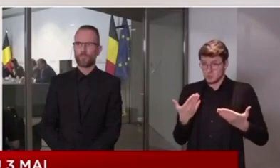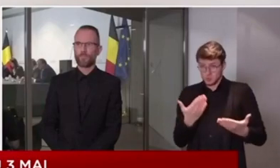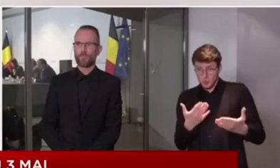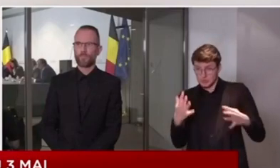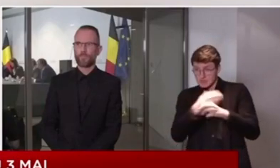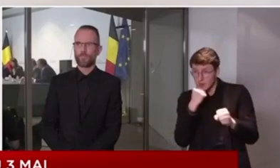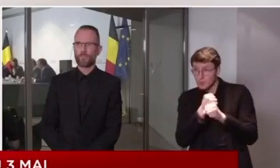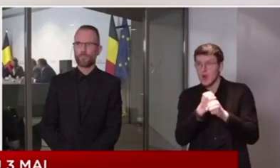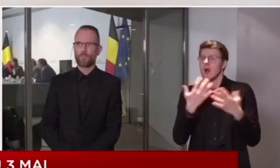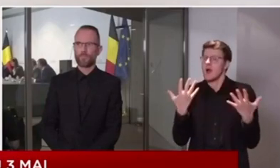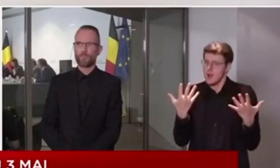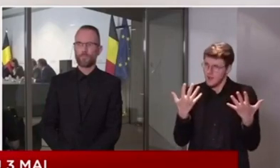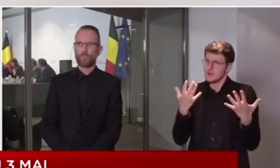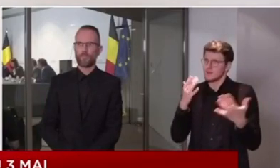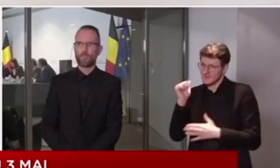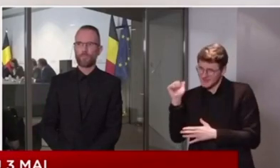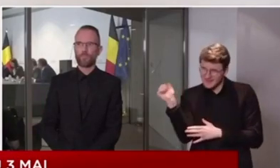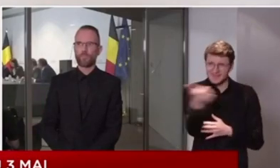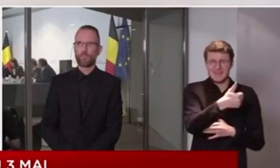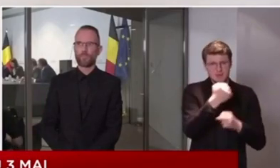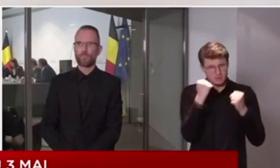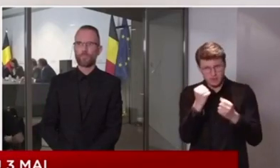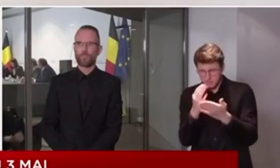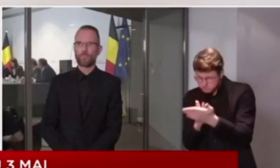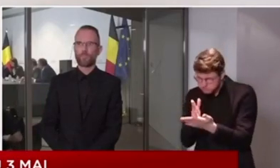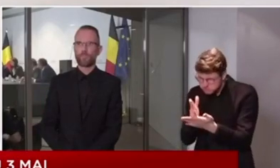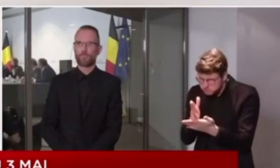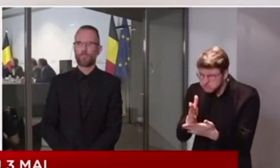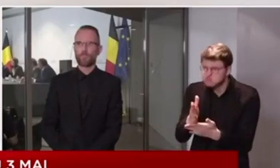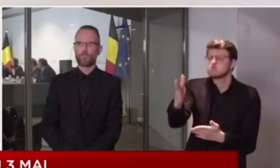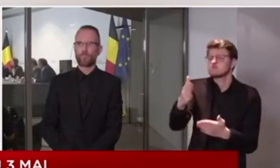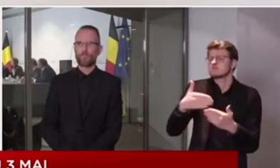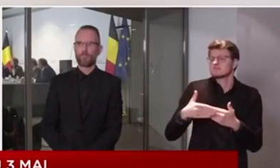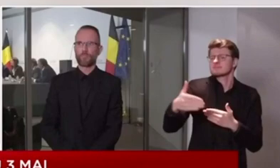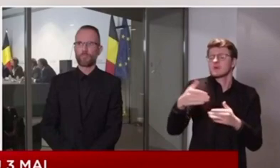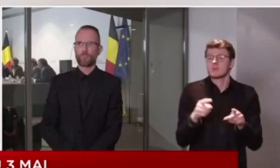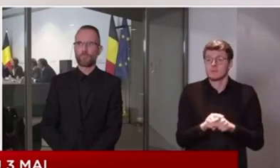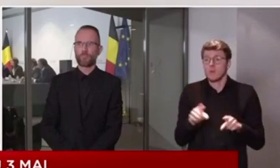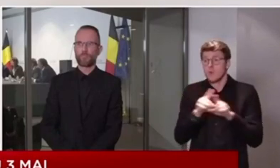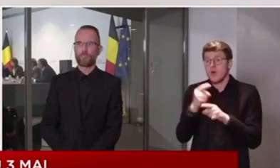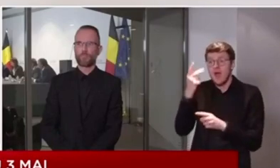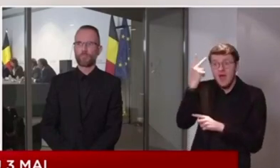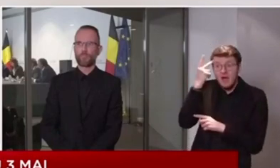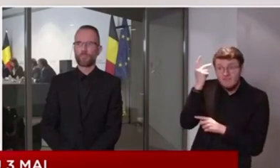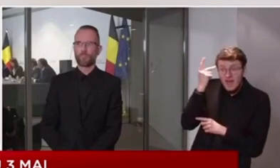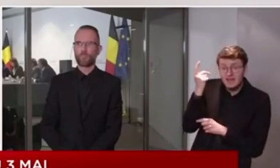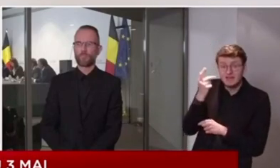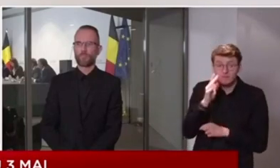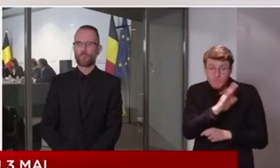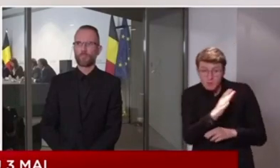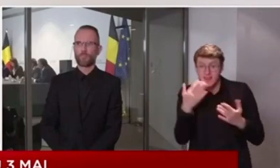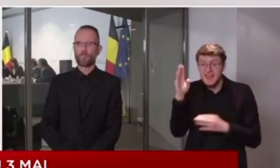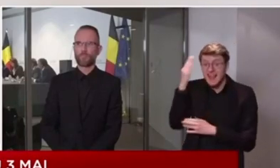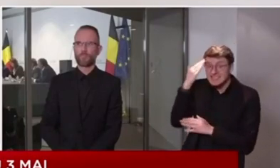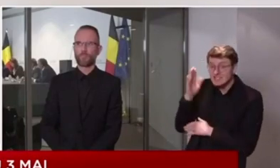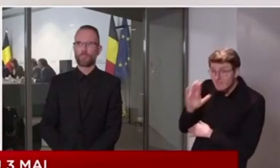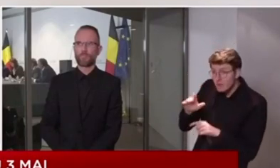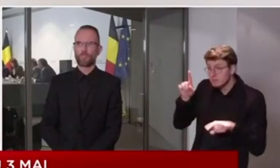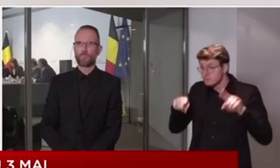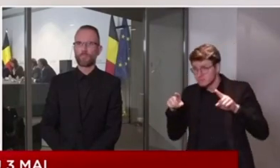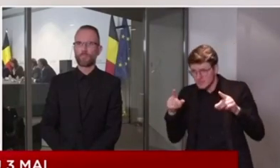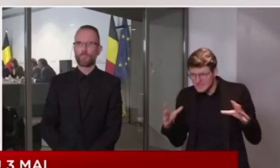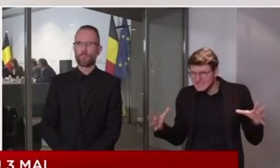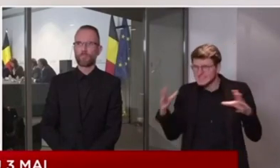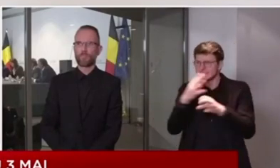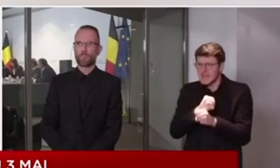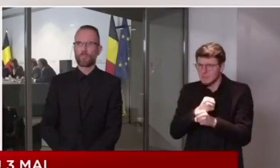que, durant cette situation inconnue, inédite, bien, c'est la meilleure garantie que nous servons les